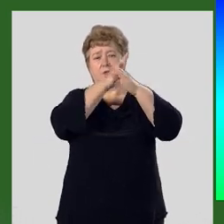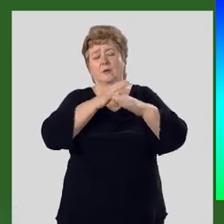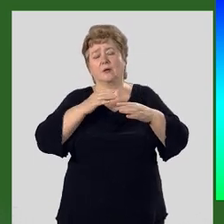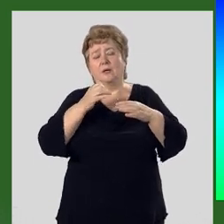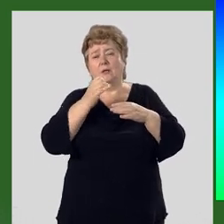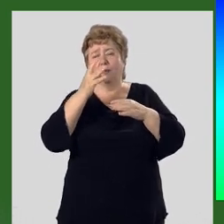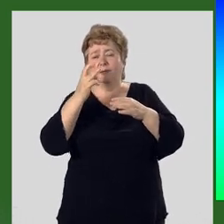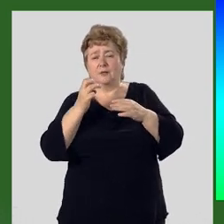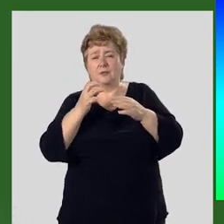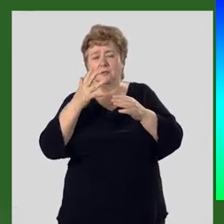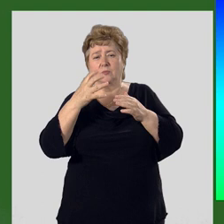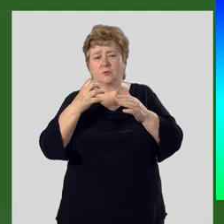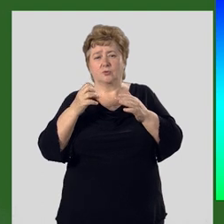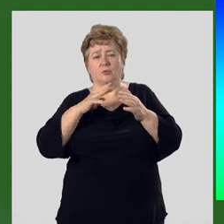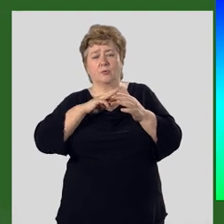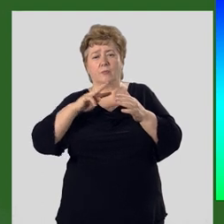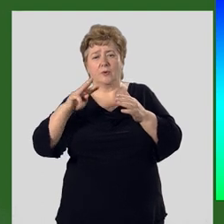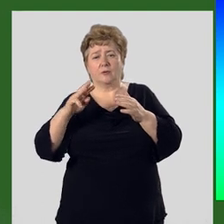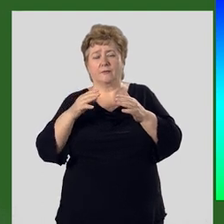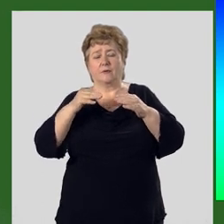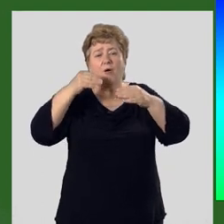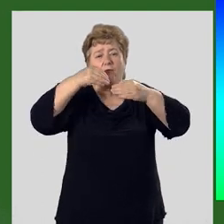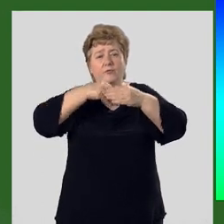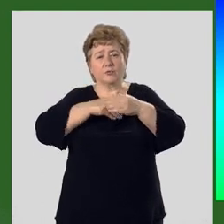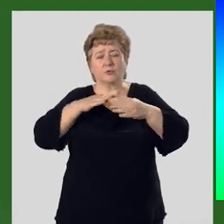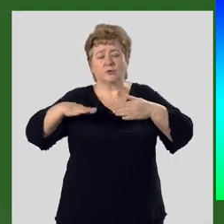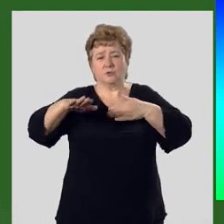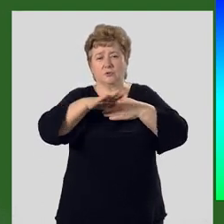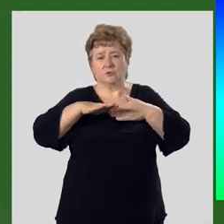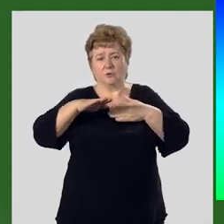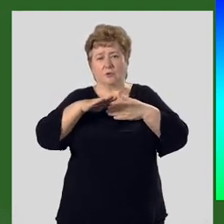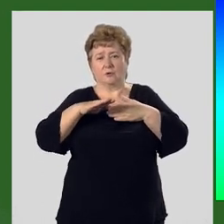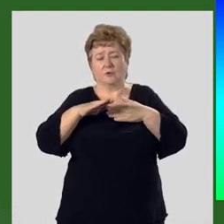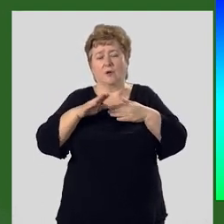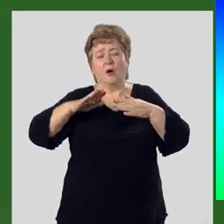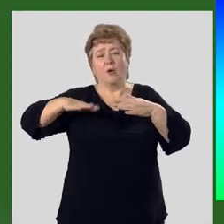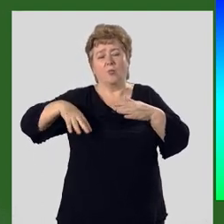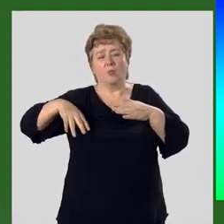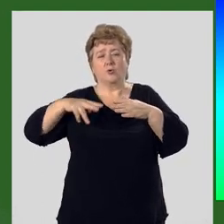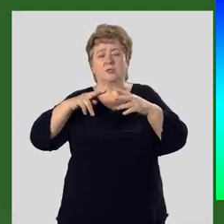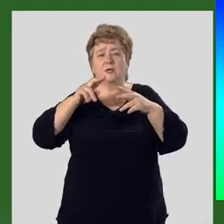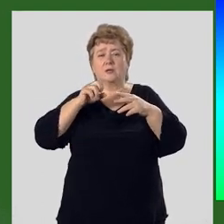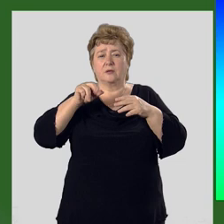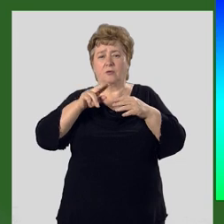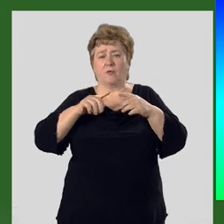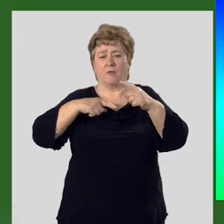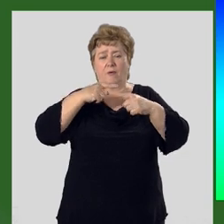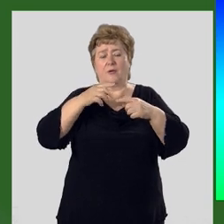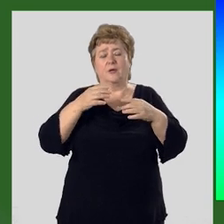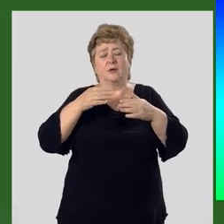и на 300-500 метров на внутренних территориях. В послеледниковый период